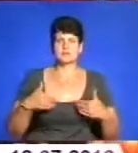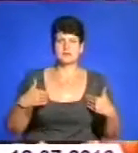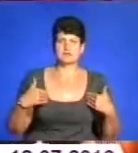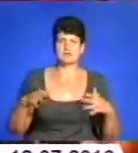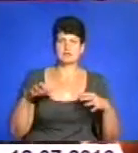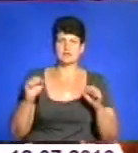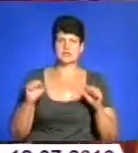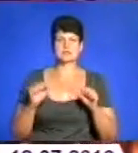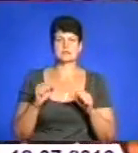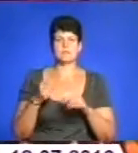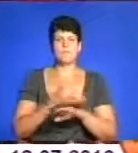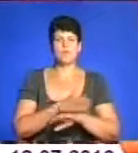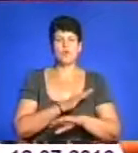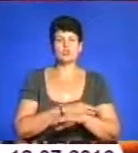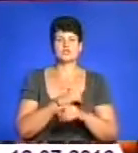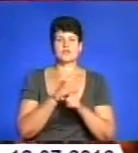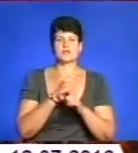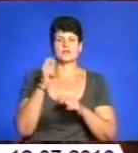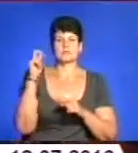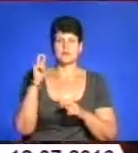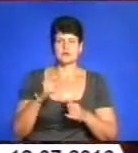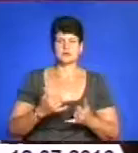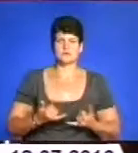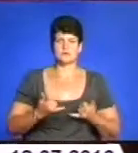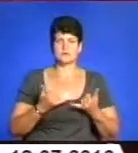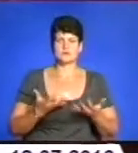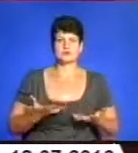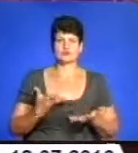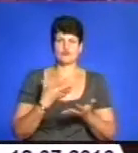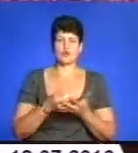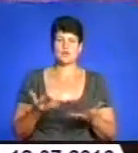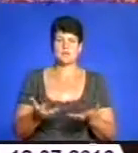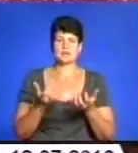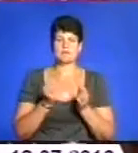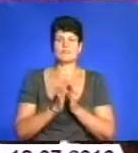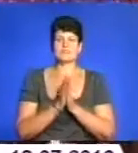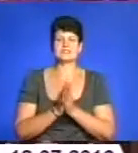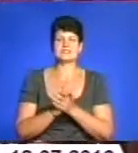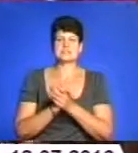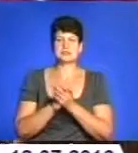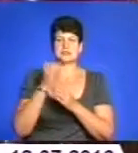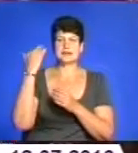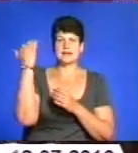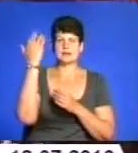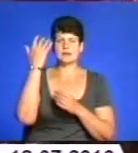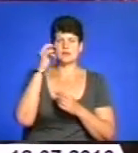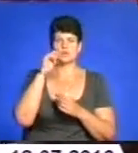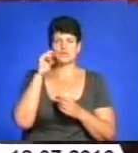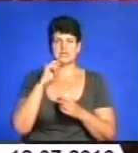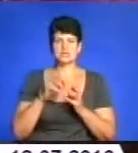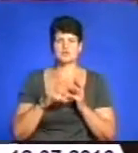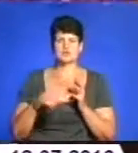Польщі й Австрії, які приїхали висловити свою підтримку та помолитися за мирне небо над українською землею.